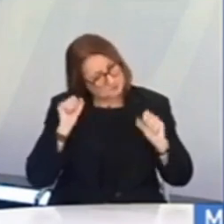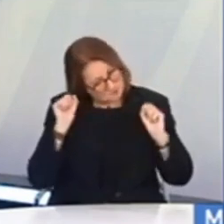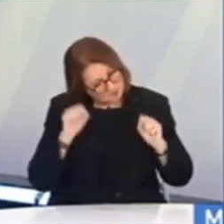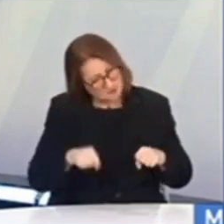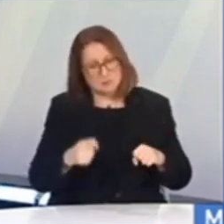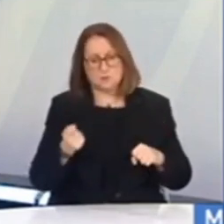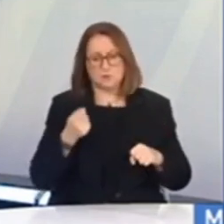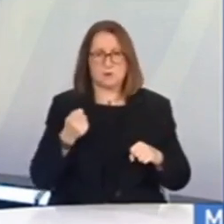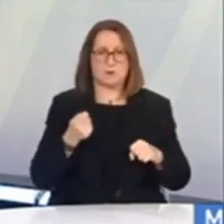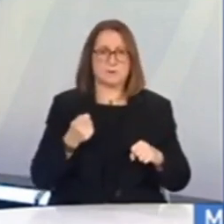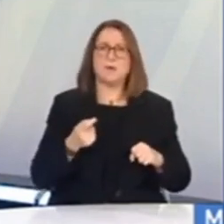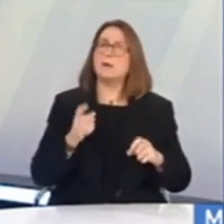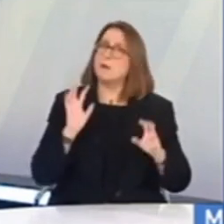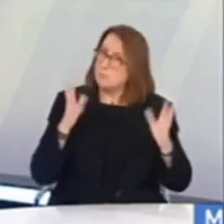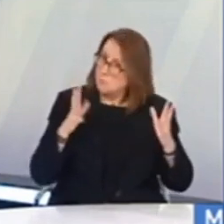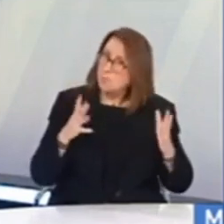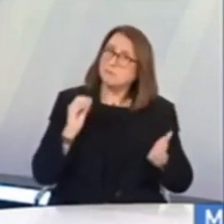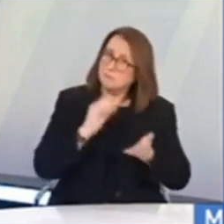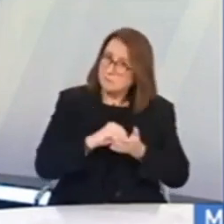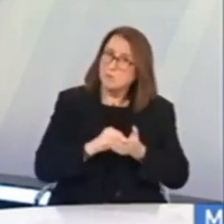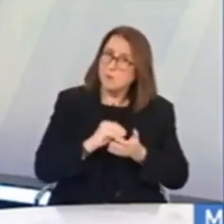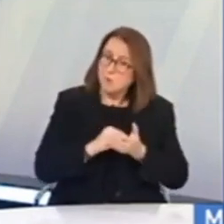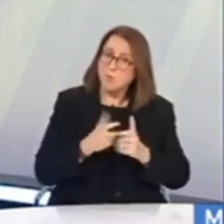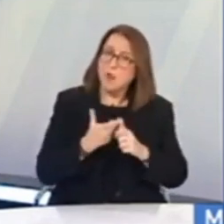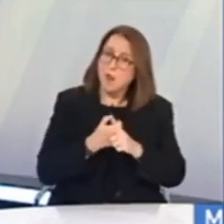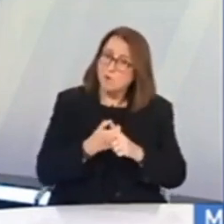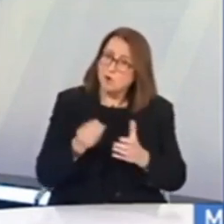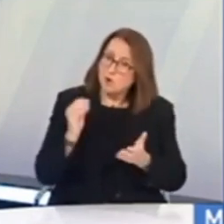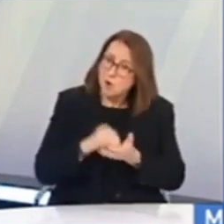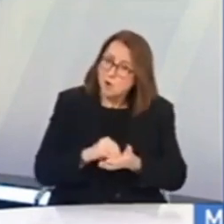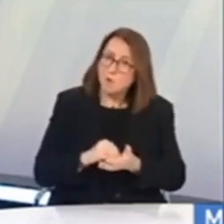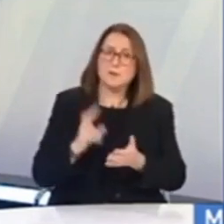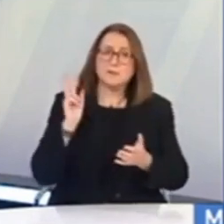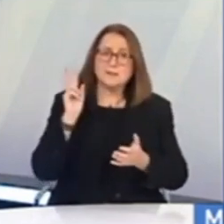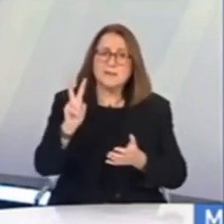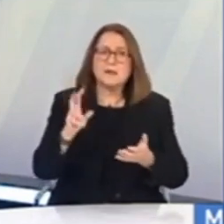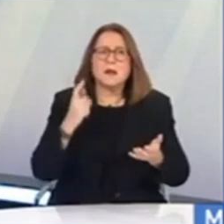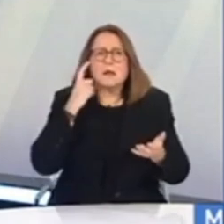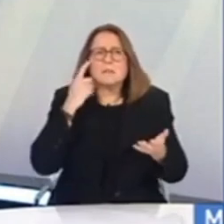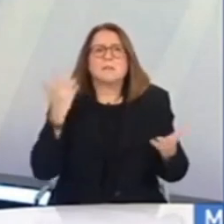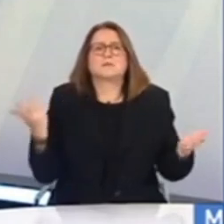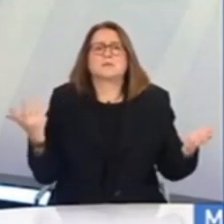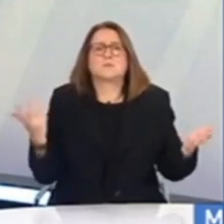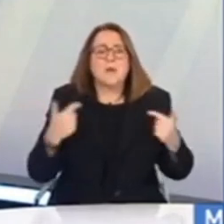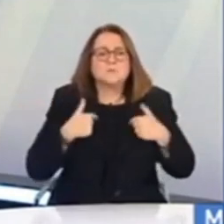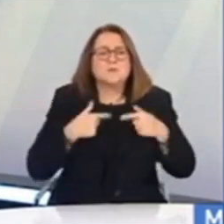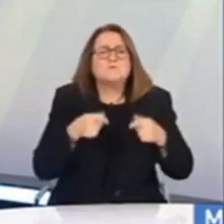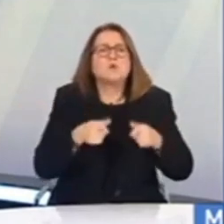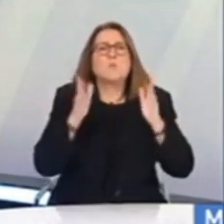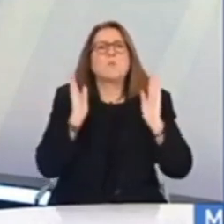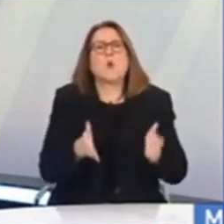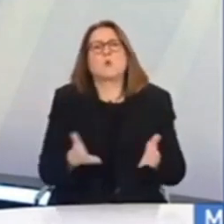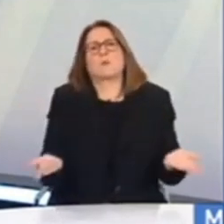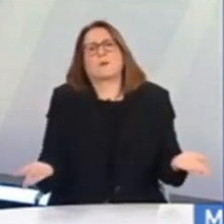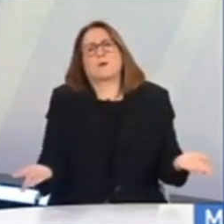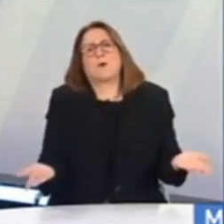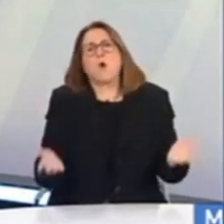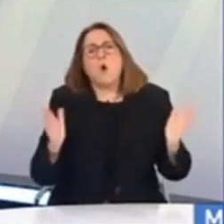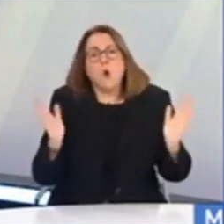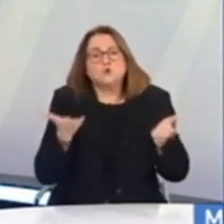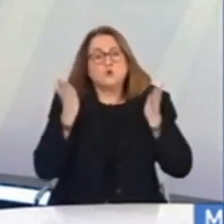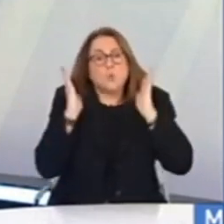Θα μπορούσαμε ενδεχομένως να είχαμε προσθέσει περισσότερα λεωφορεία, περισσότερα δερνά. Δεν ξέρω αν αυτό ήταν εφικτό. Κάναμε το καλύτερο το οποίο μπορούσαμε.